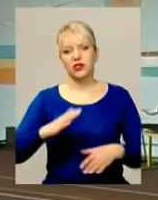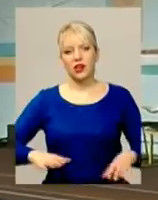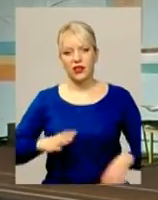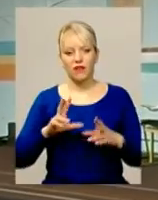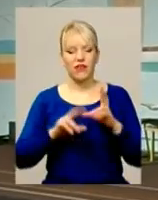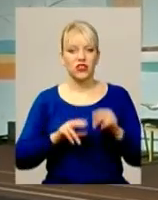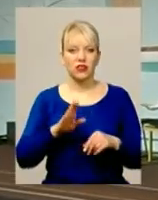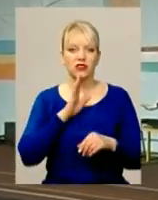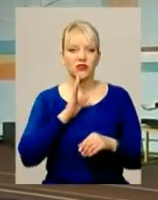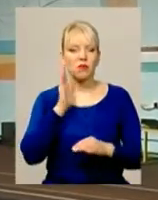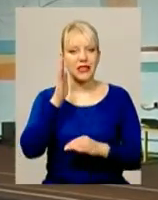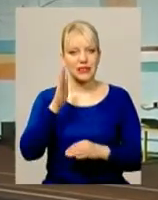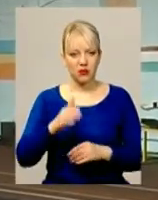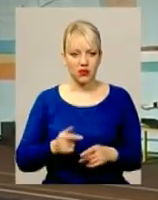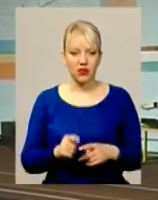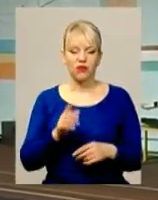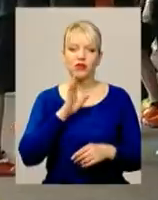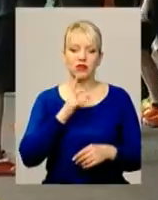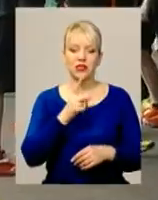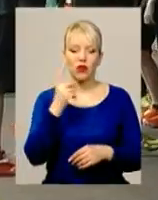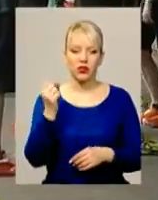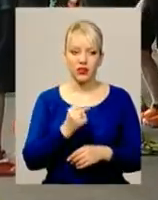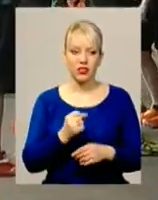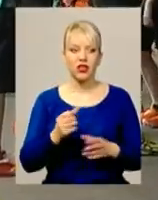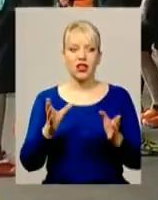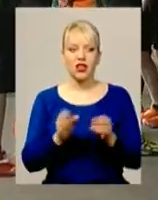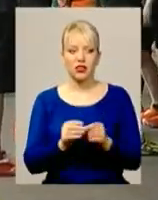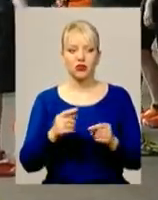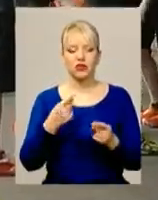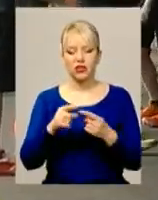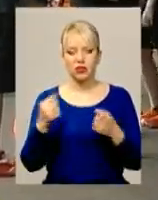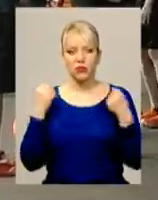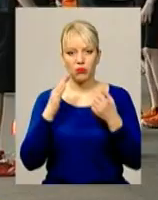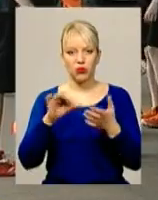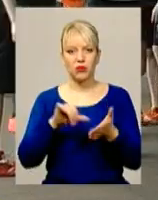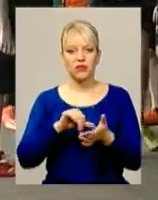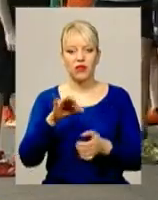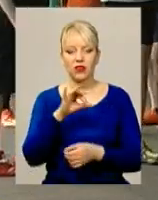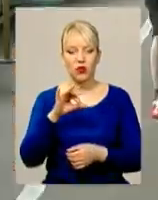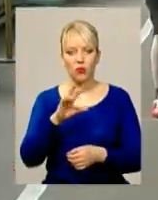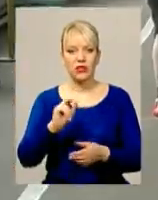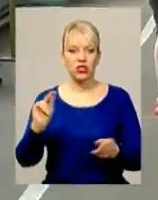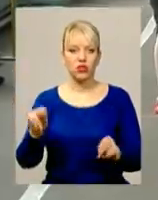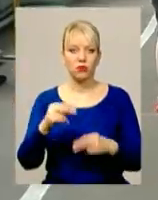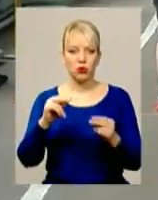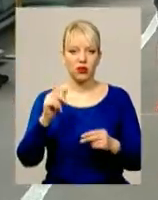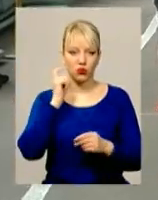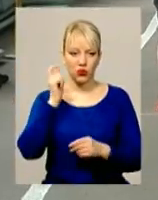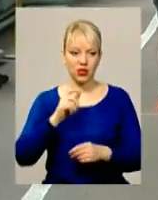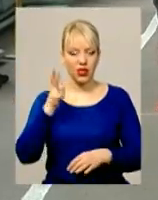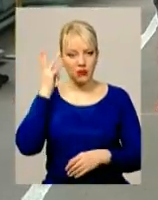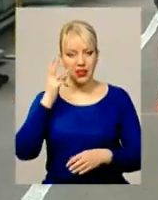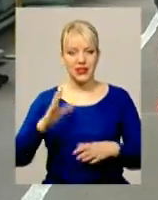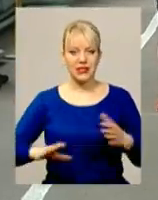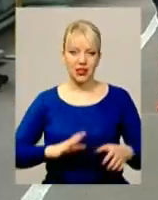-річну Ельвіру перспективною атлеткою, яка за тиждень разом із рештою найсильніших спортсменів представлятиме область на чемпіонаті України. Хмельницький тренер